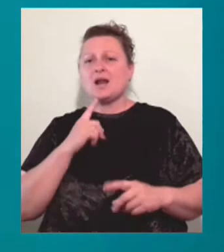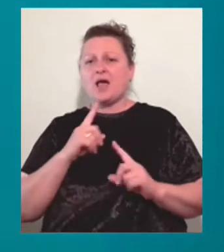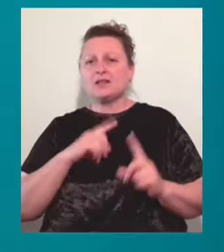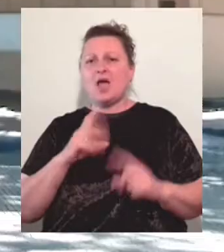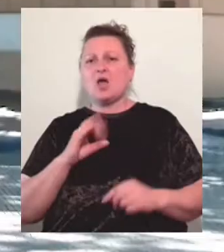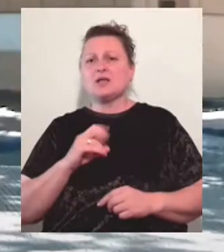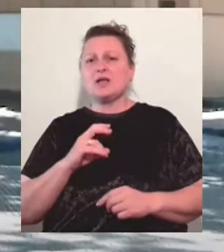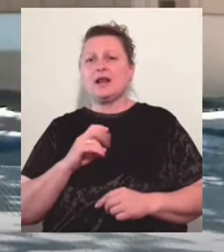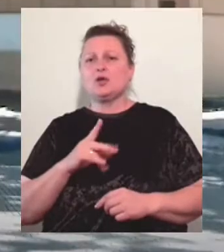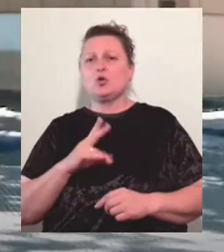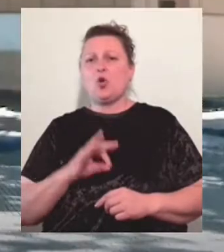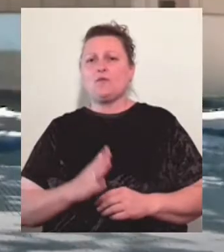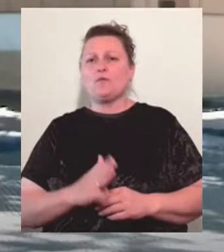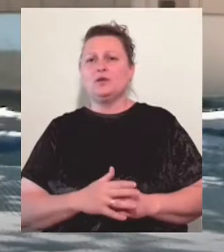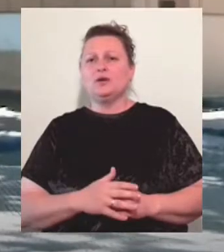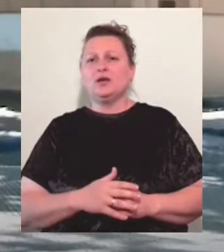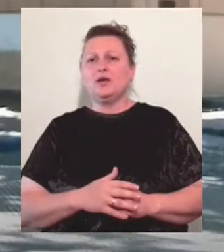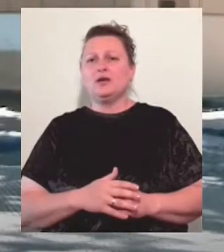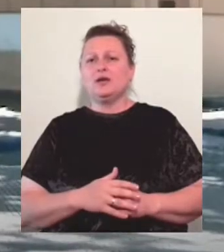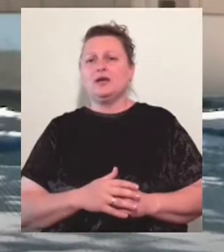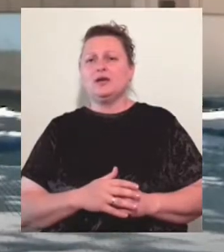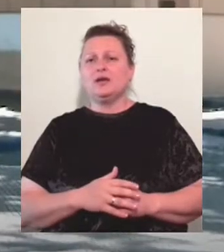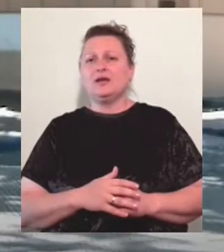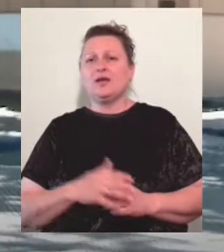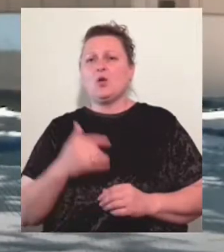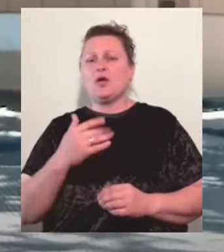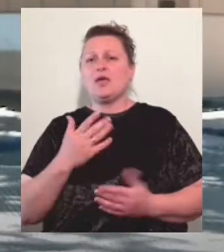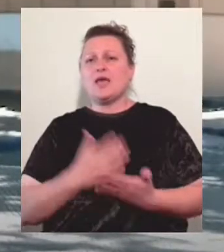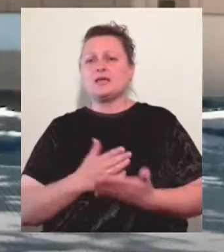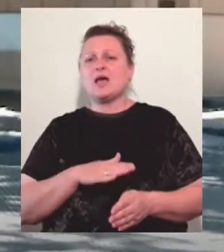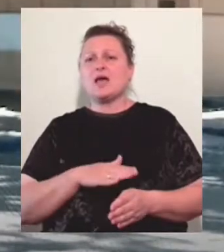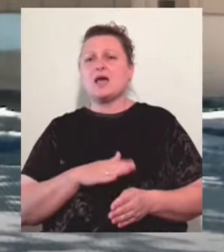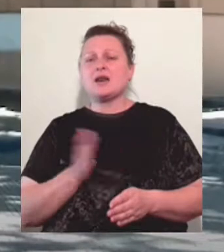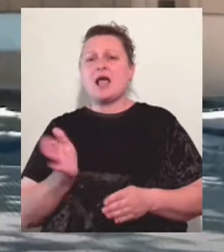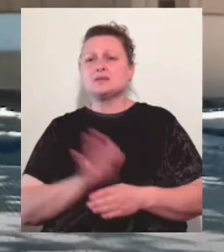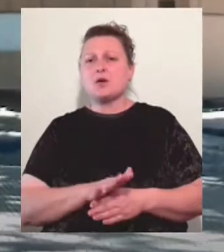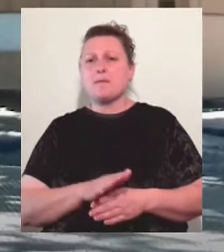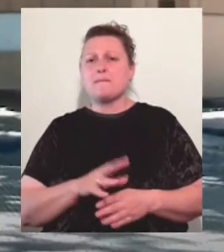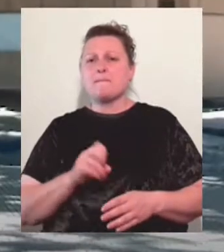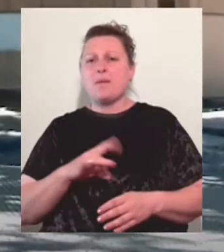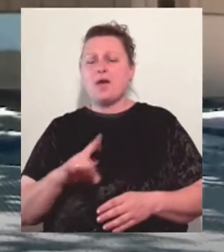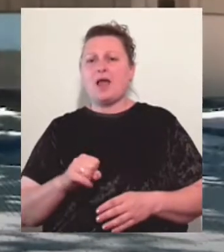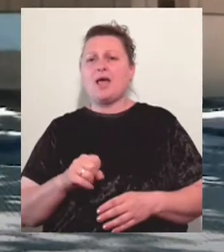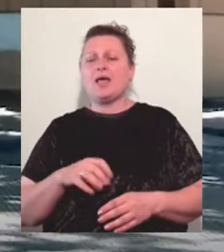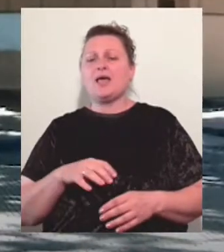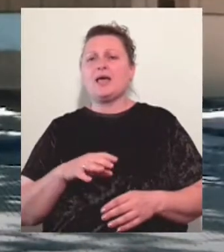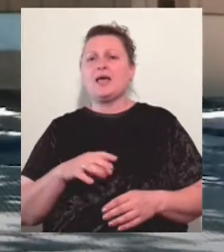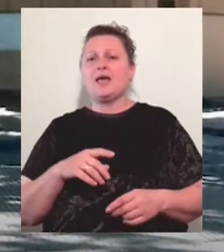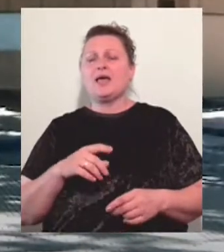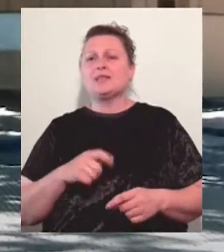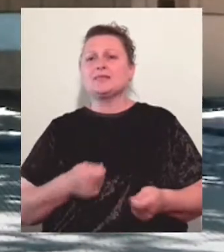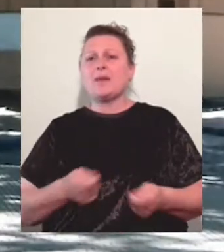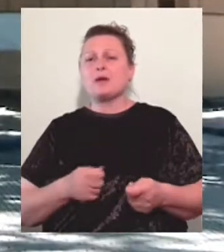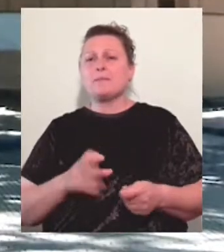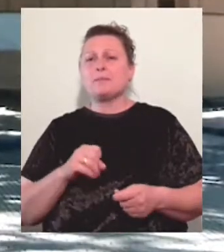Ілько. Згодом розпорядженням мера міста, Департаменту транспорту і комунальному підприємстві